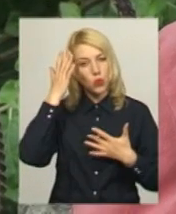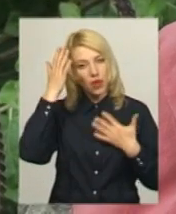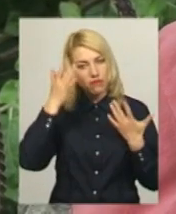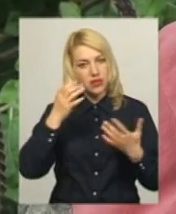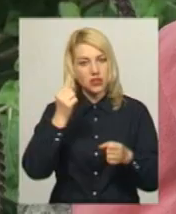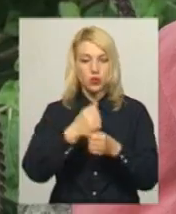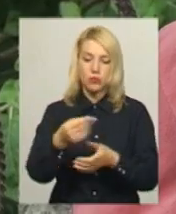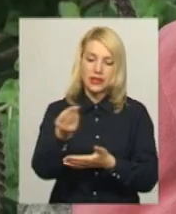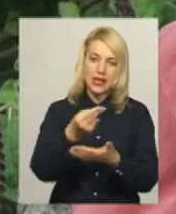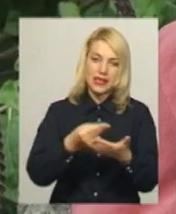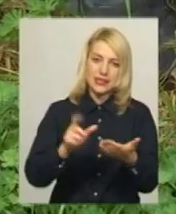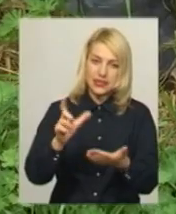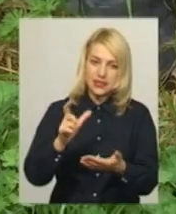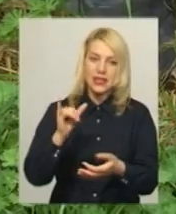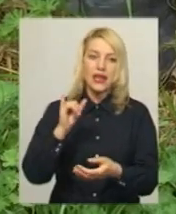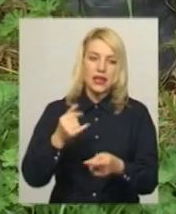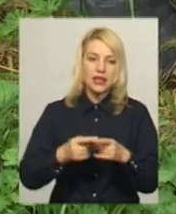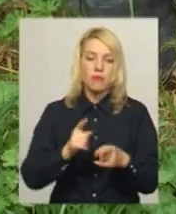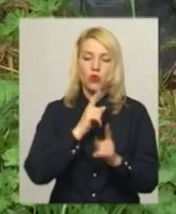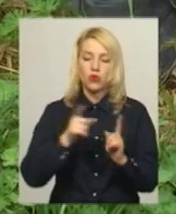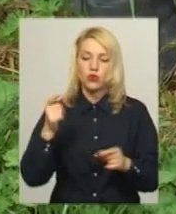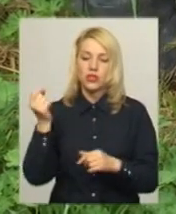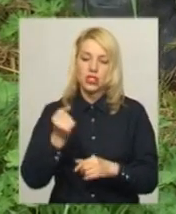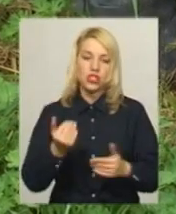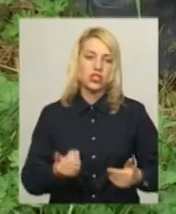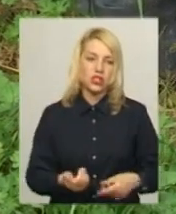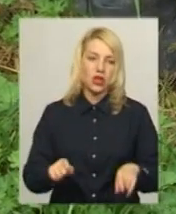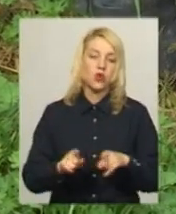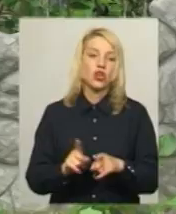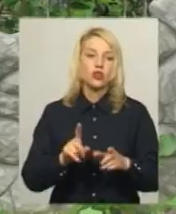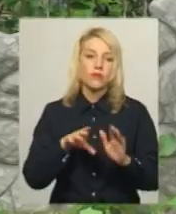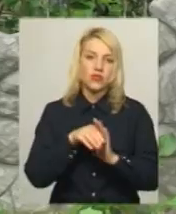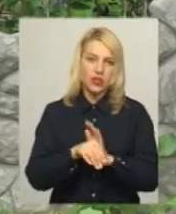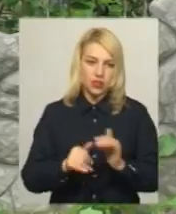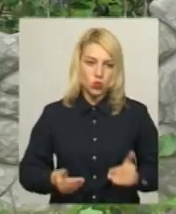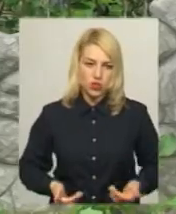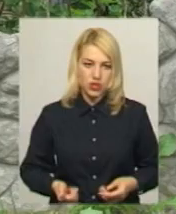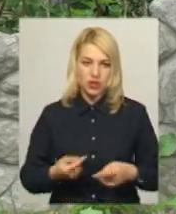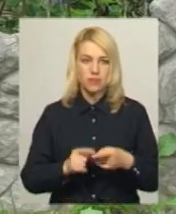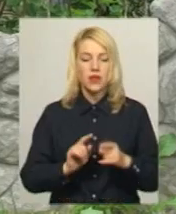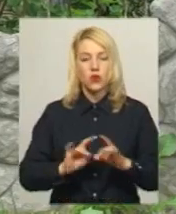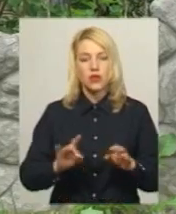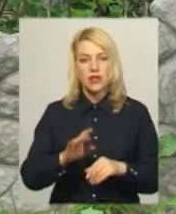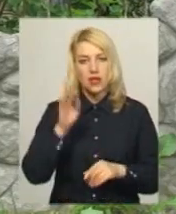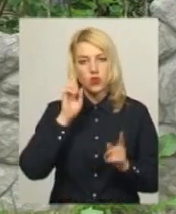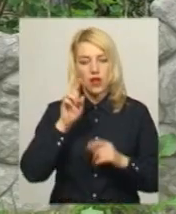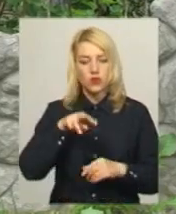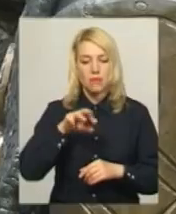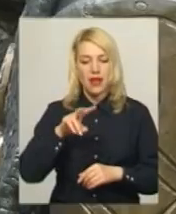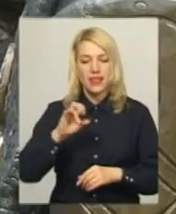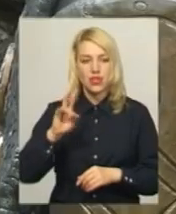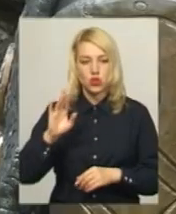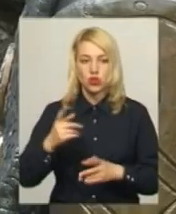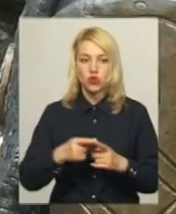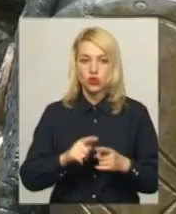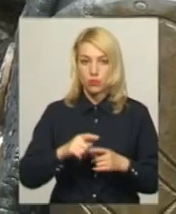ескіст та протягом тижня жити з цією ідеєю перед втіленням життя, каже скульптор зі Славута Микола Мельничук. Додає, щоб виготовити скульптуру